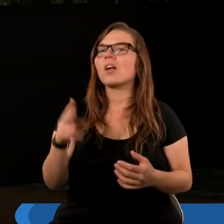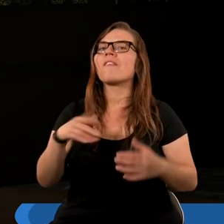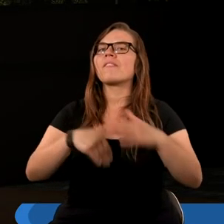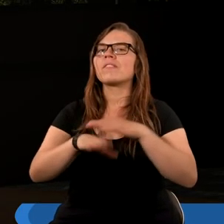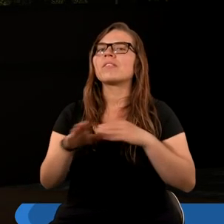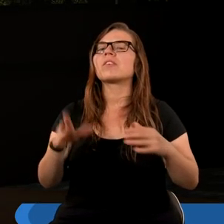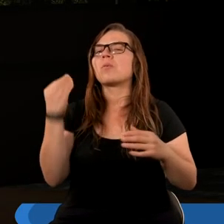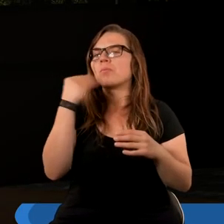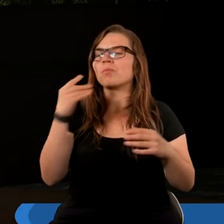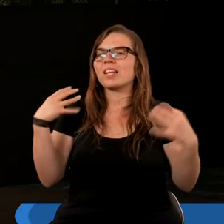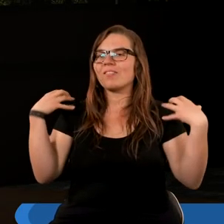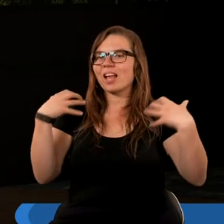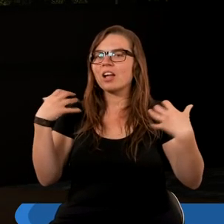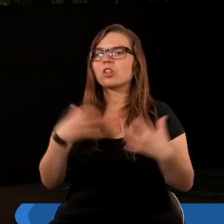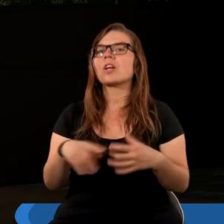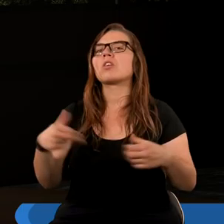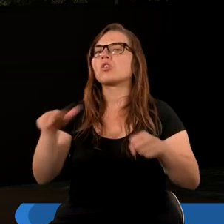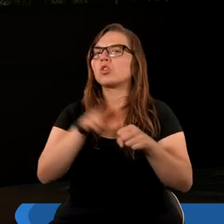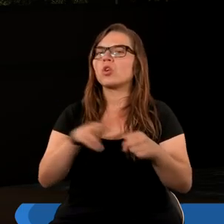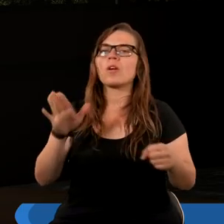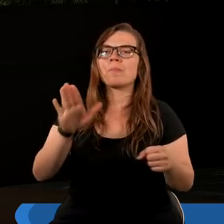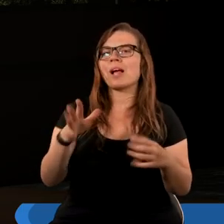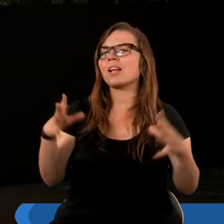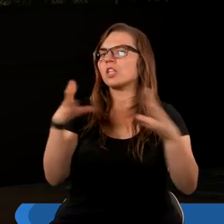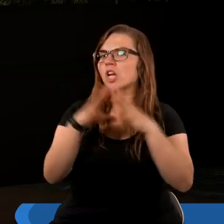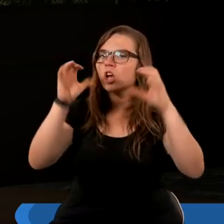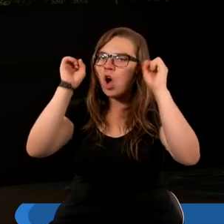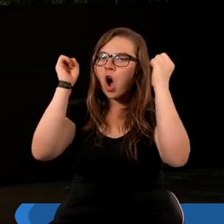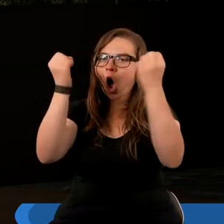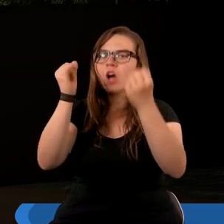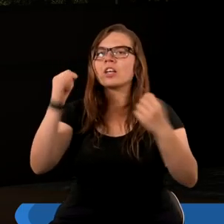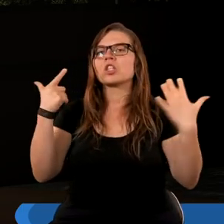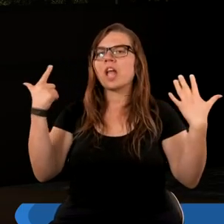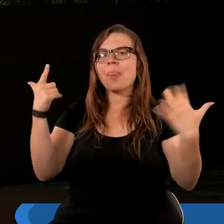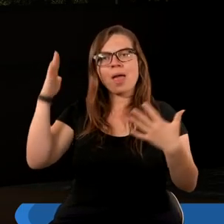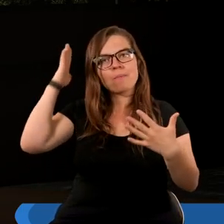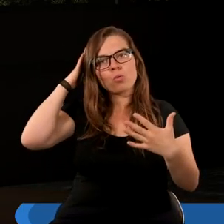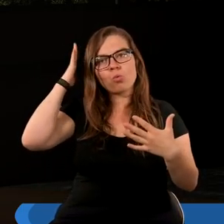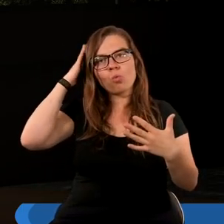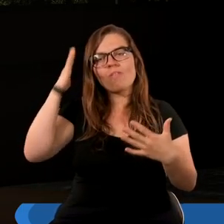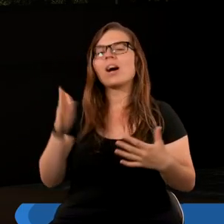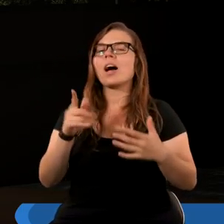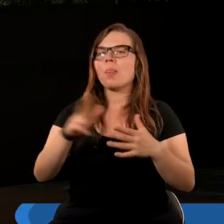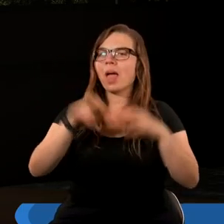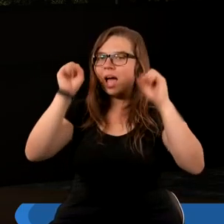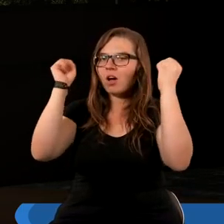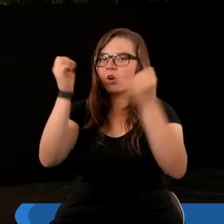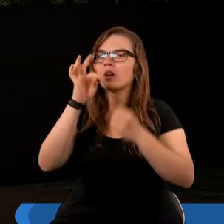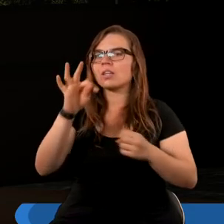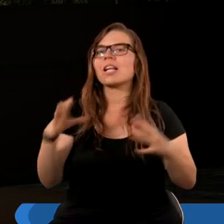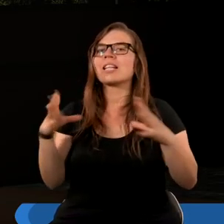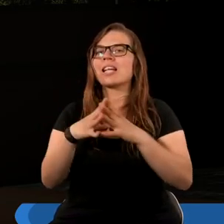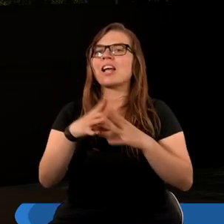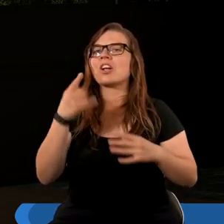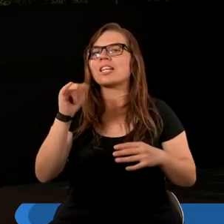wychodzące z morza zwierzę, które miało dziesięć rogów i siedem głów, a na rogach jego